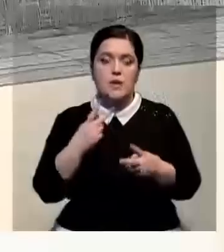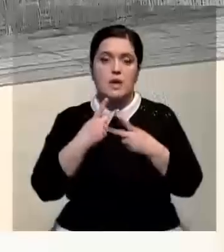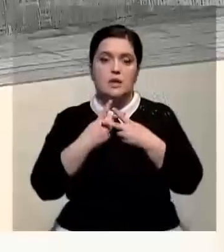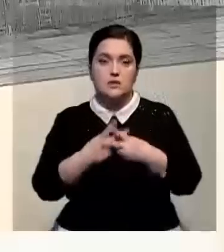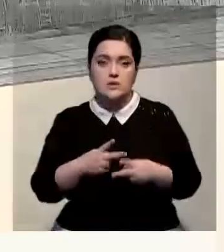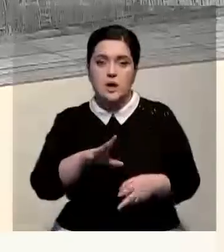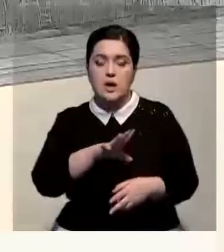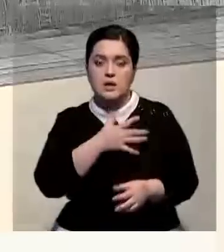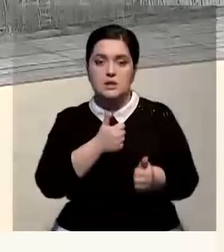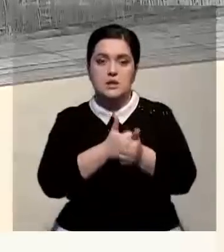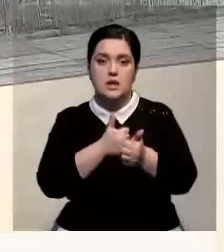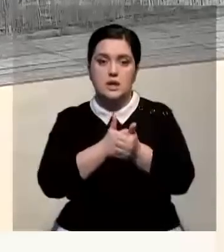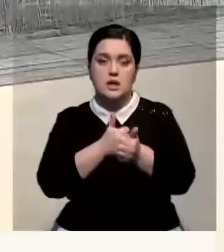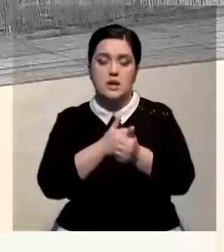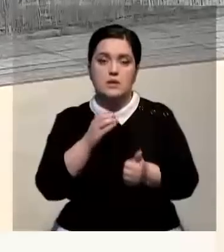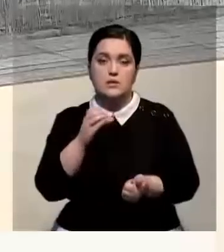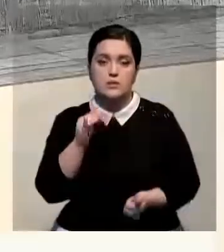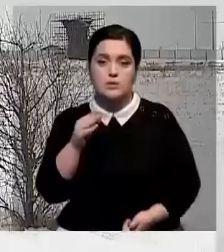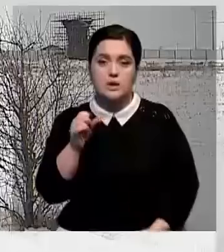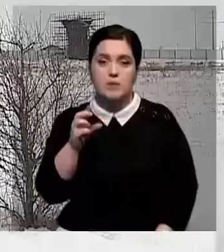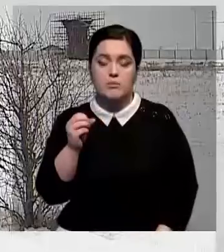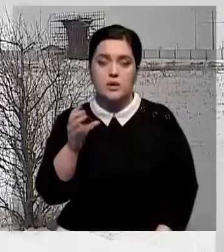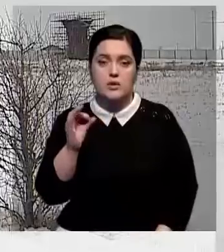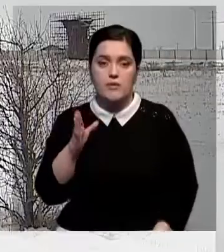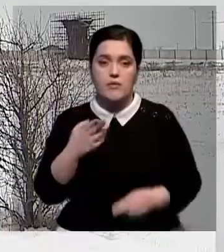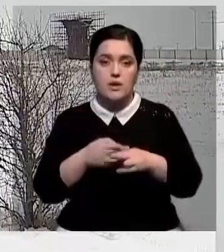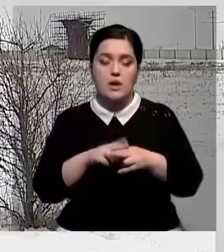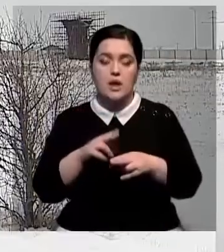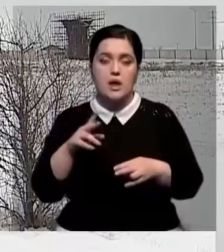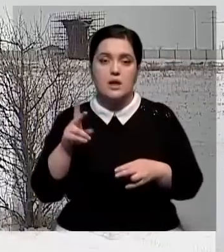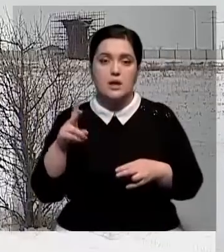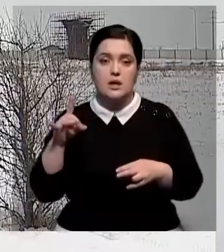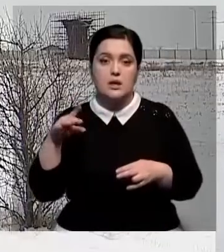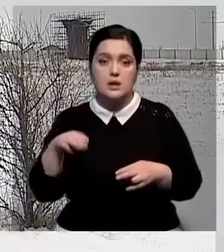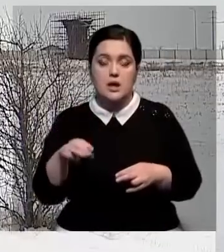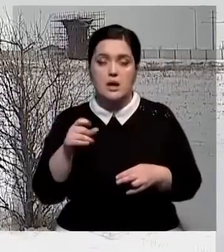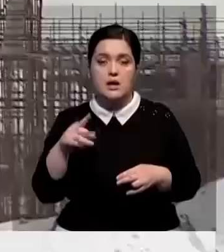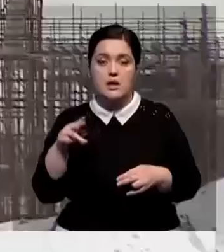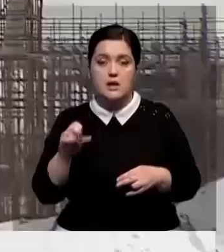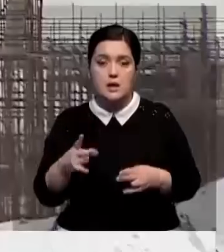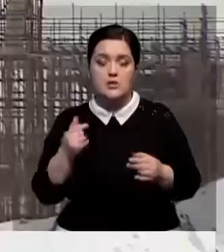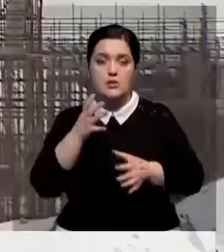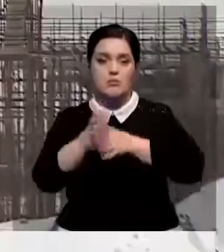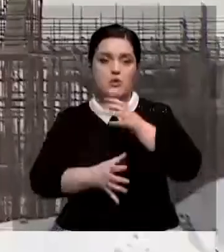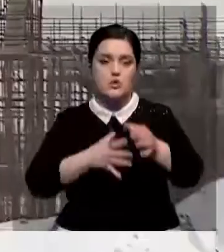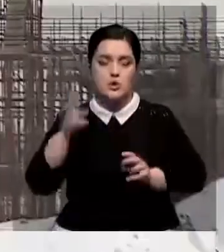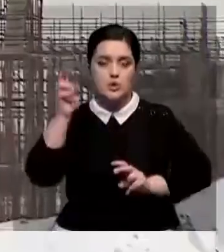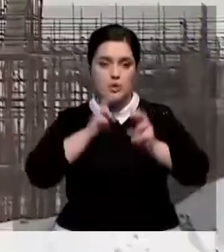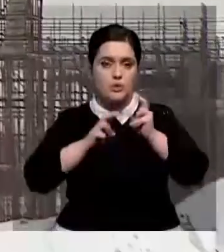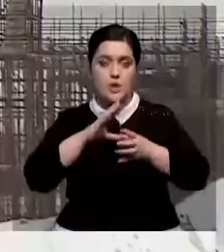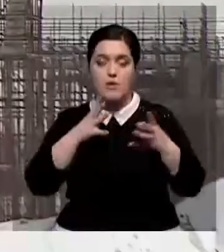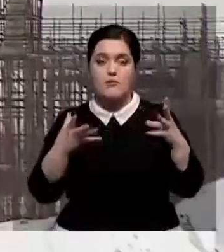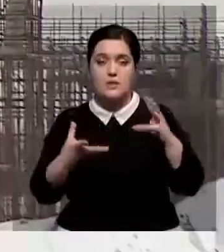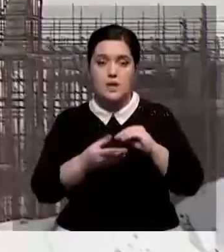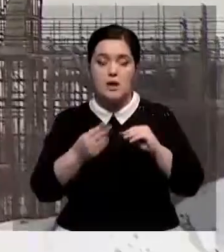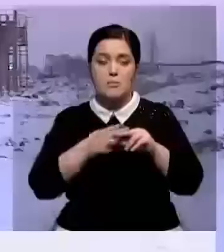Экзамакима столицы Канад Султанбеков и экс-председатель правления Астана ЛРТ Талгатардан находятся в международном розыске. Всего же